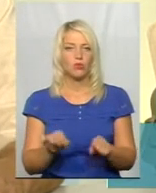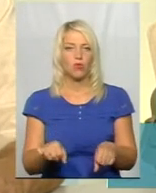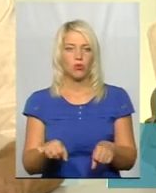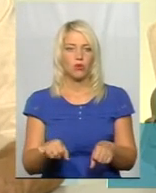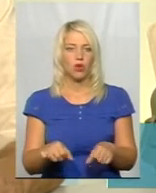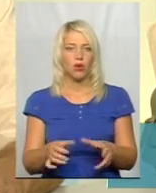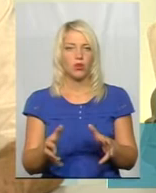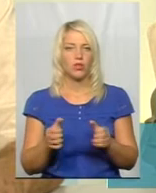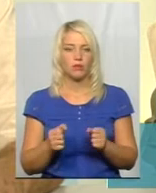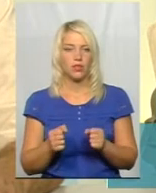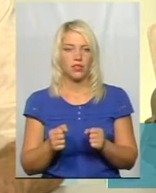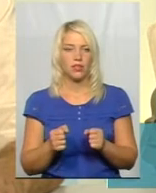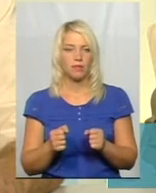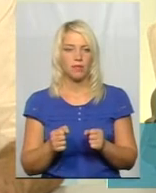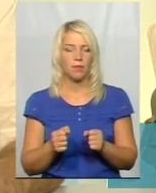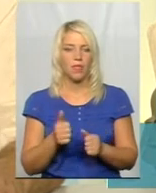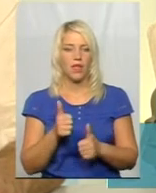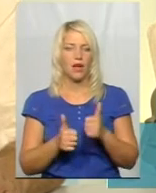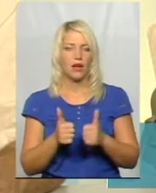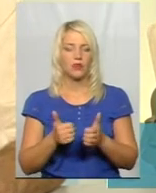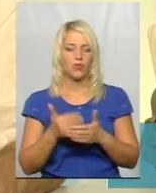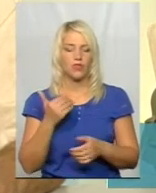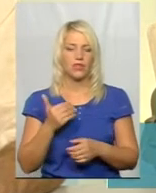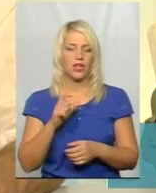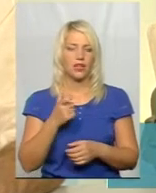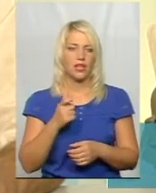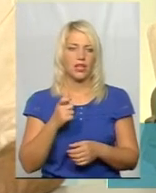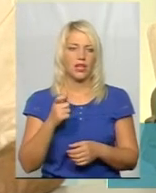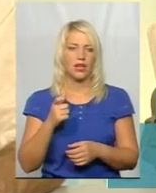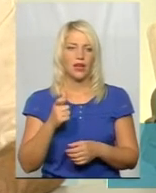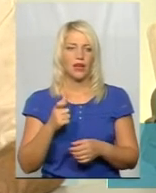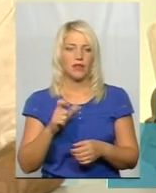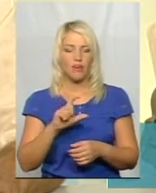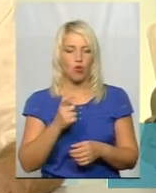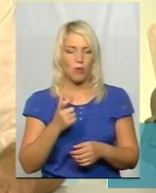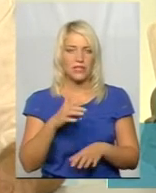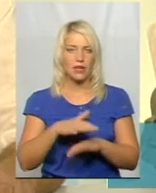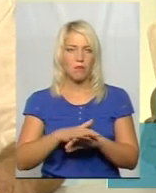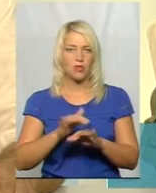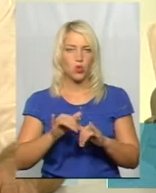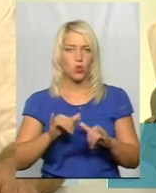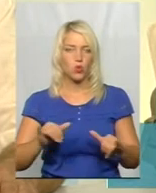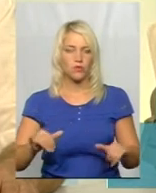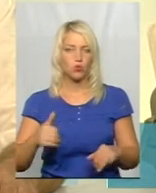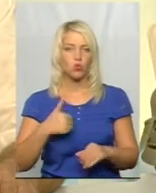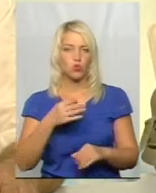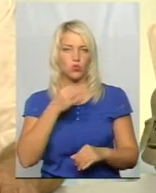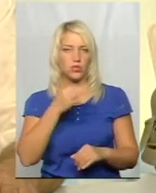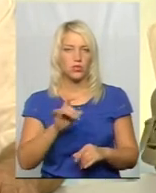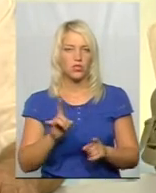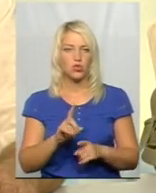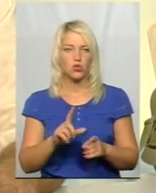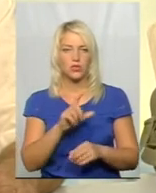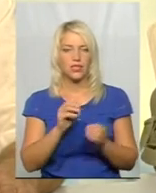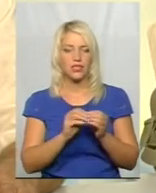отримати гранти від Європейського банку розвитку. І хочу сказати, що із